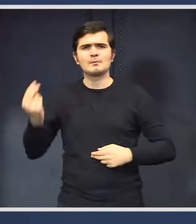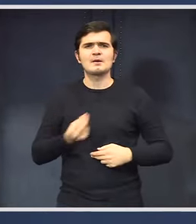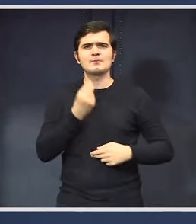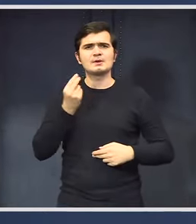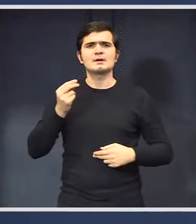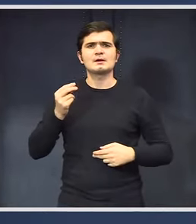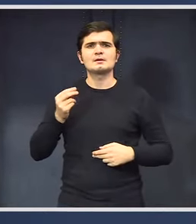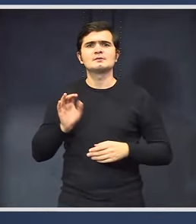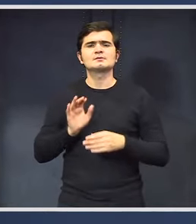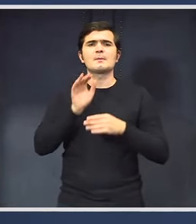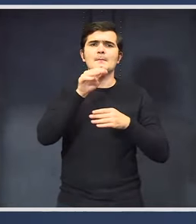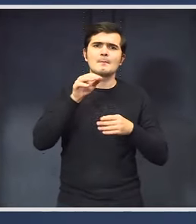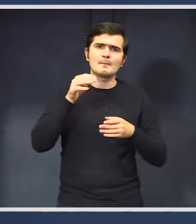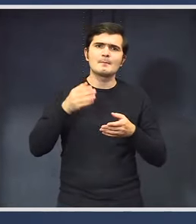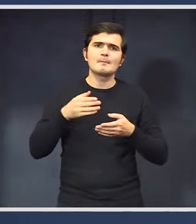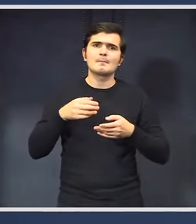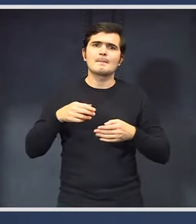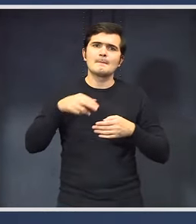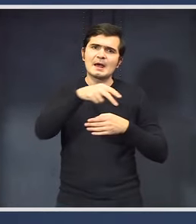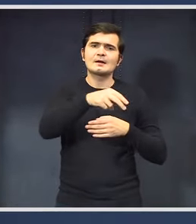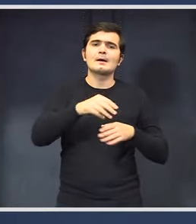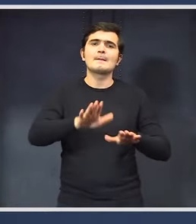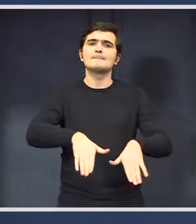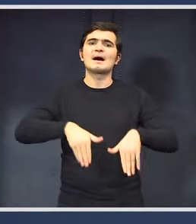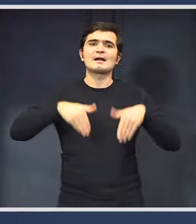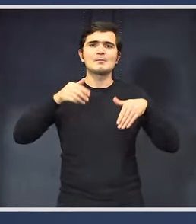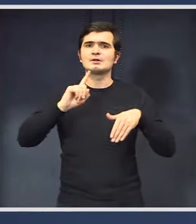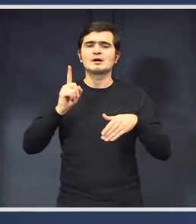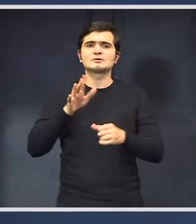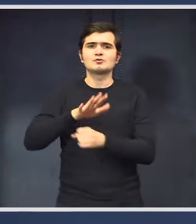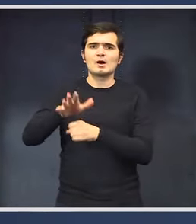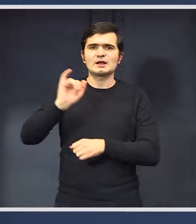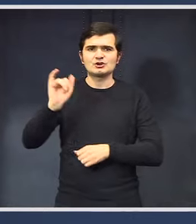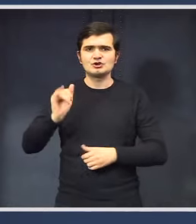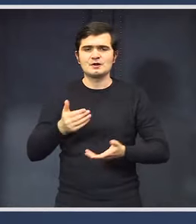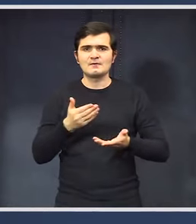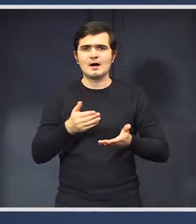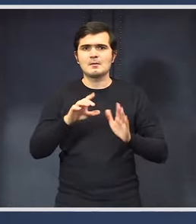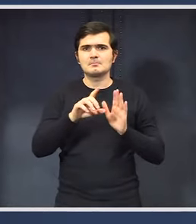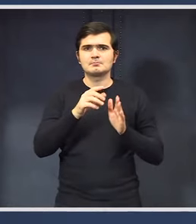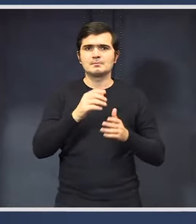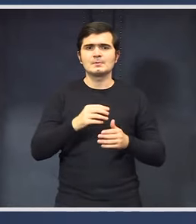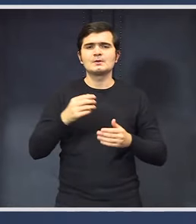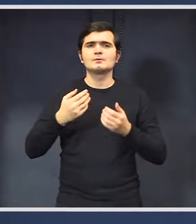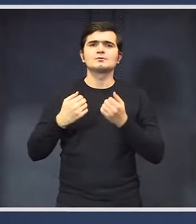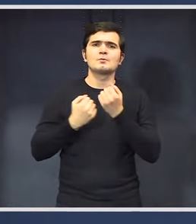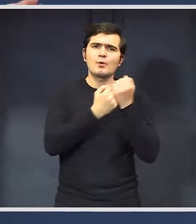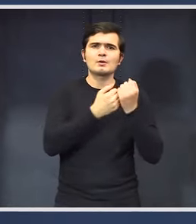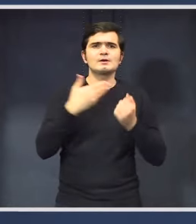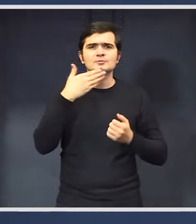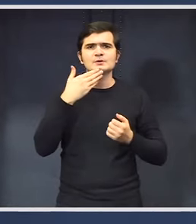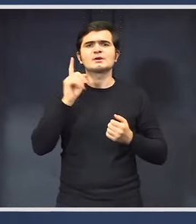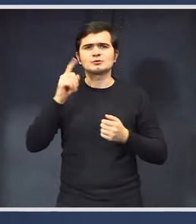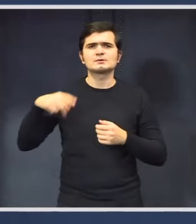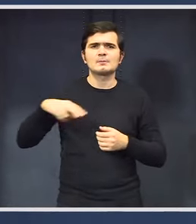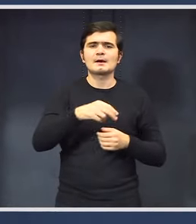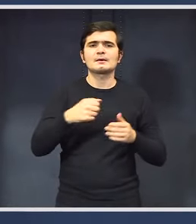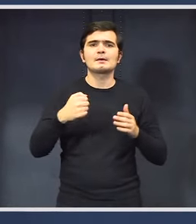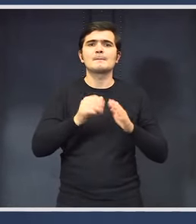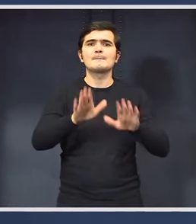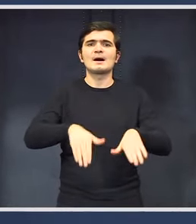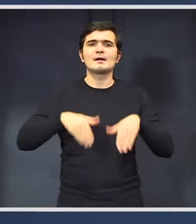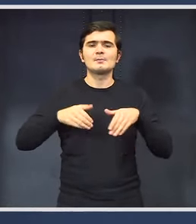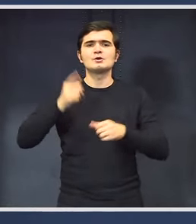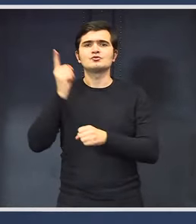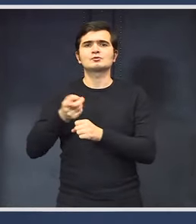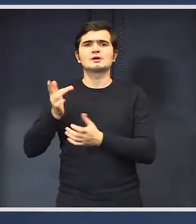în Parlament ca să nu fie o problemă să fie atacate și apoi să nu poată să merg mai departe. Deci sporurile și indențiația de hrană vor merge în Parlament. În ordonanță